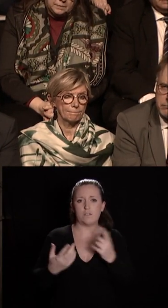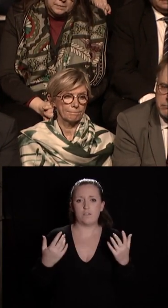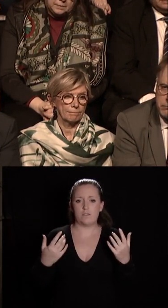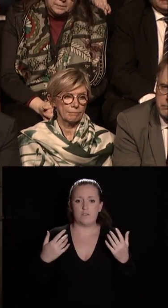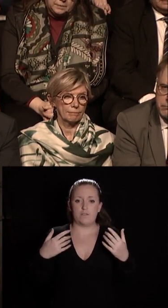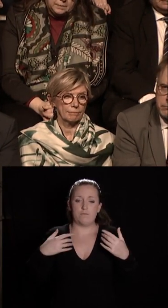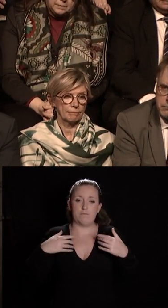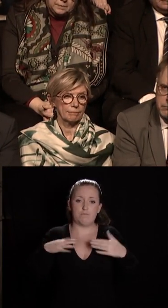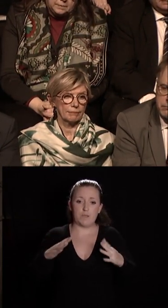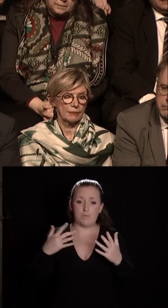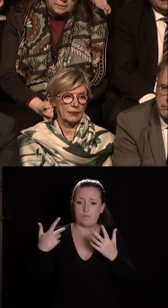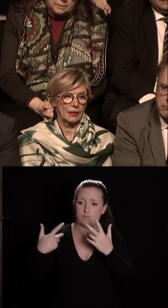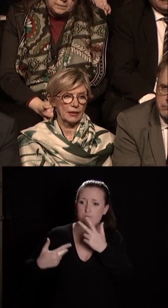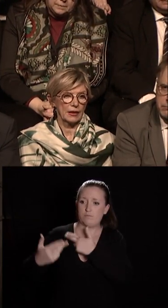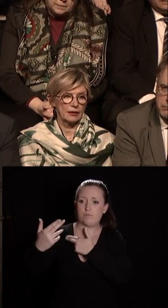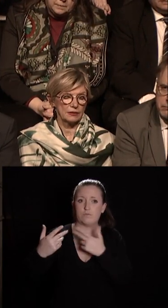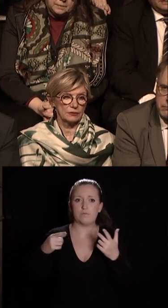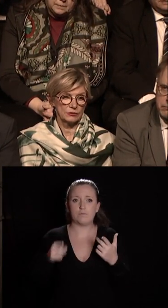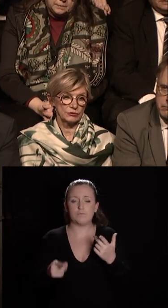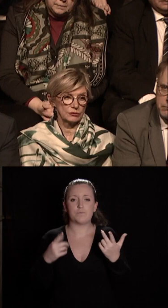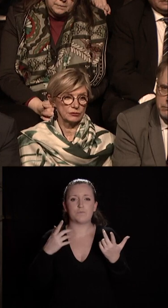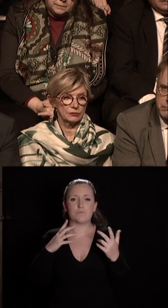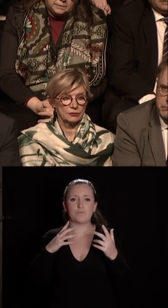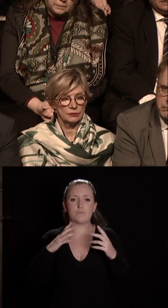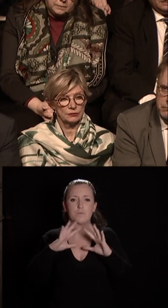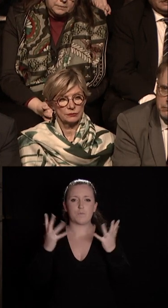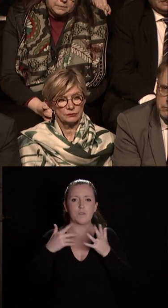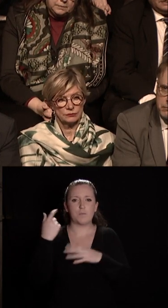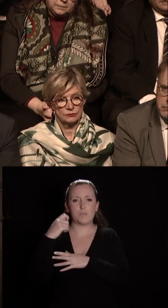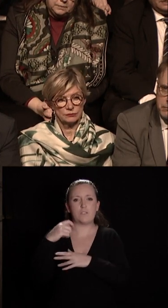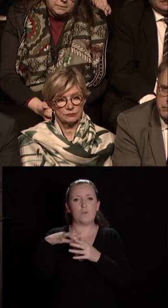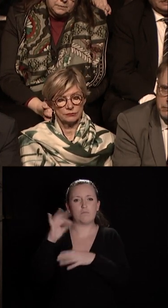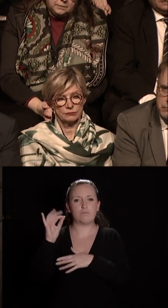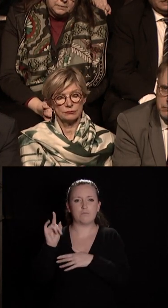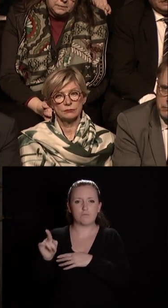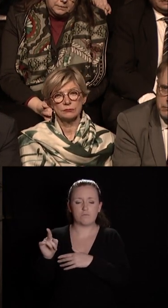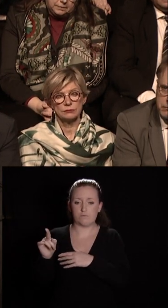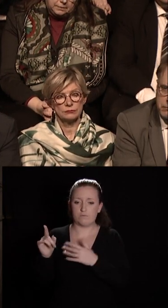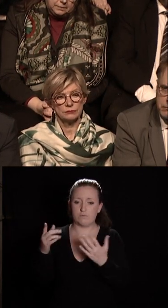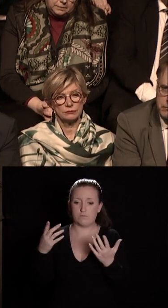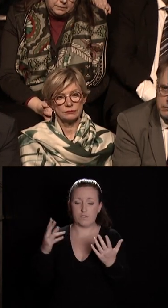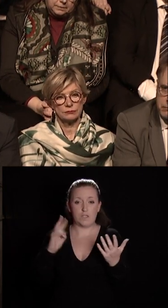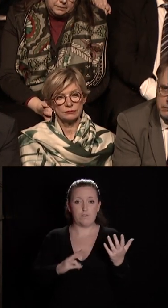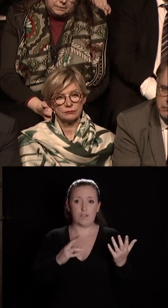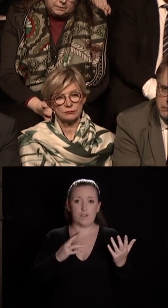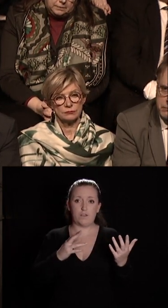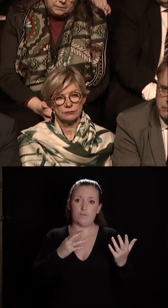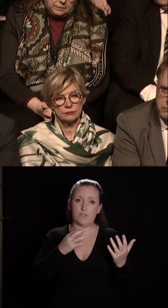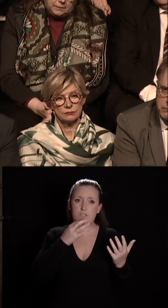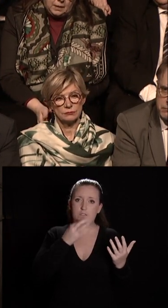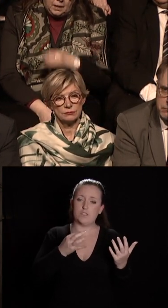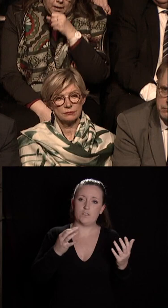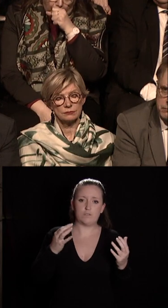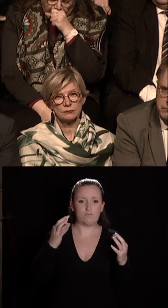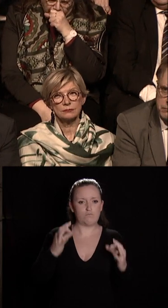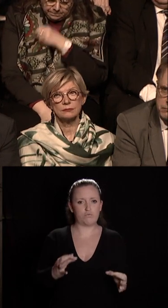l'un des actes fondateurs de ce quinquennat en cours mesdames et messieurs permettez-moi avec un peu de sonalité à ce sujet